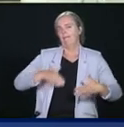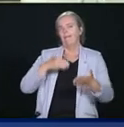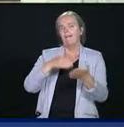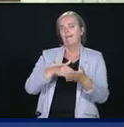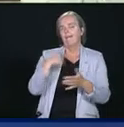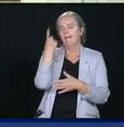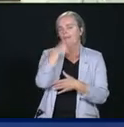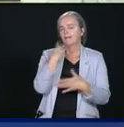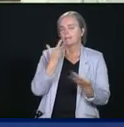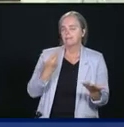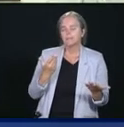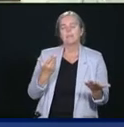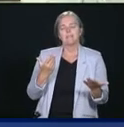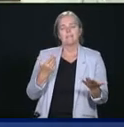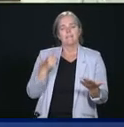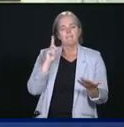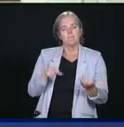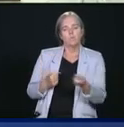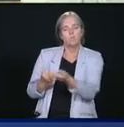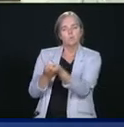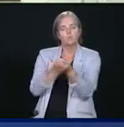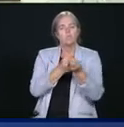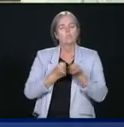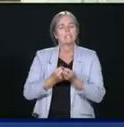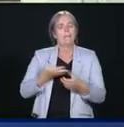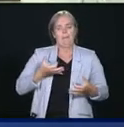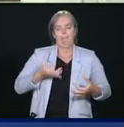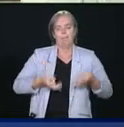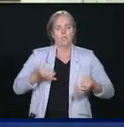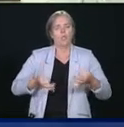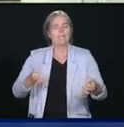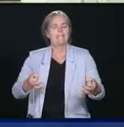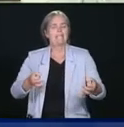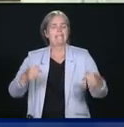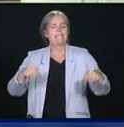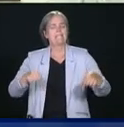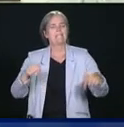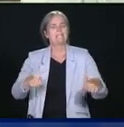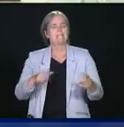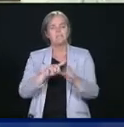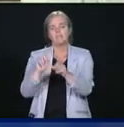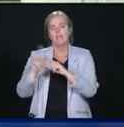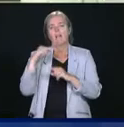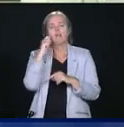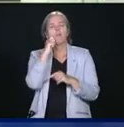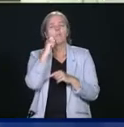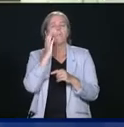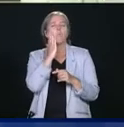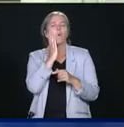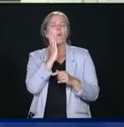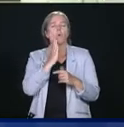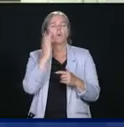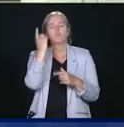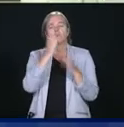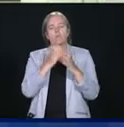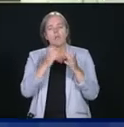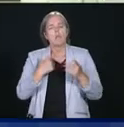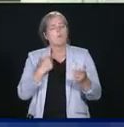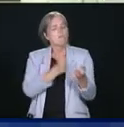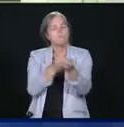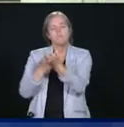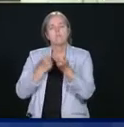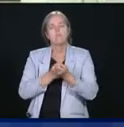des alliés aux communautés minoritaires et racisées. Nous allons être là pour eux, et c'est ma